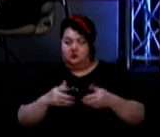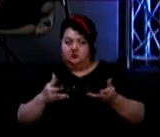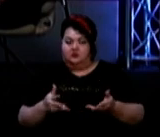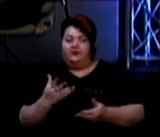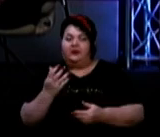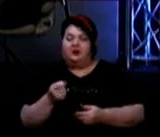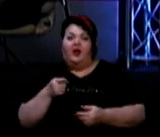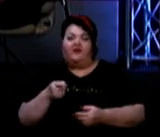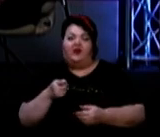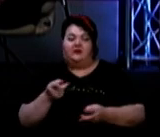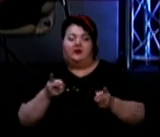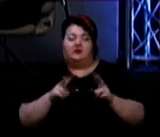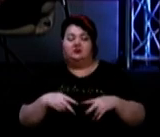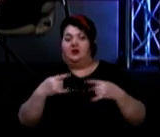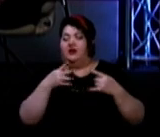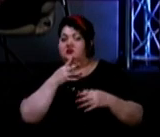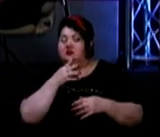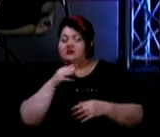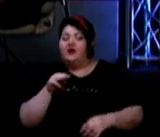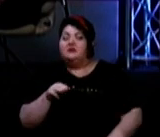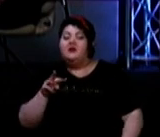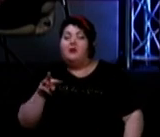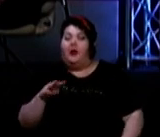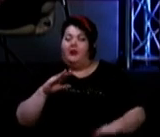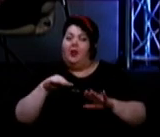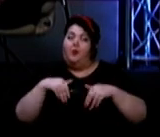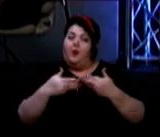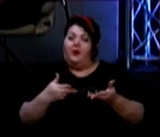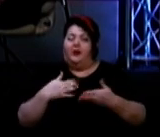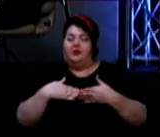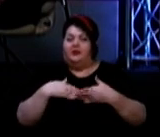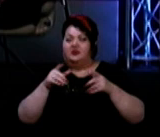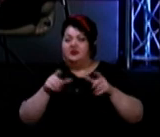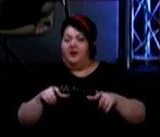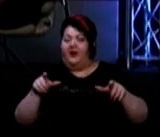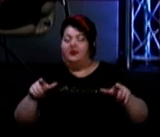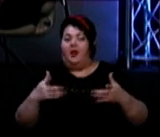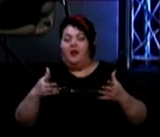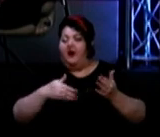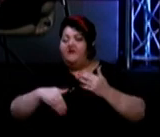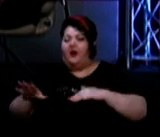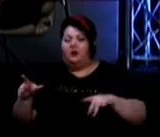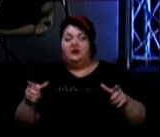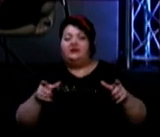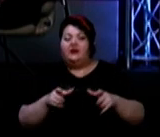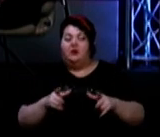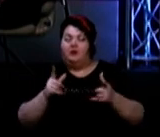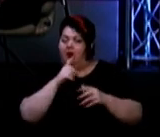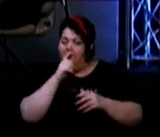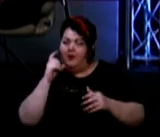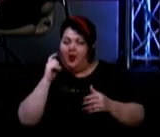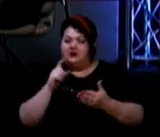ще хвилина залишилася ефірного часу. Тетяна Михайлівна, порадьте нашим глядачам, як виходити з карантину. На цьому етапі послаблення маск,